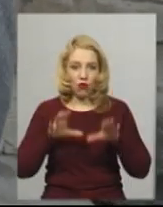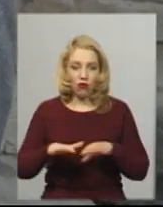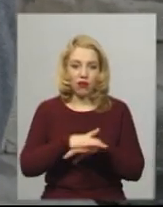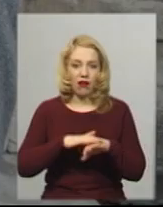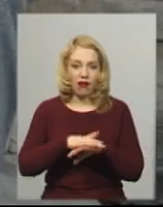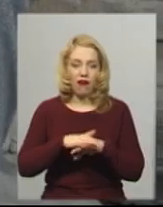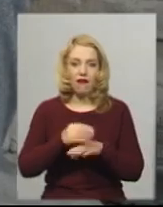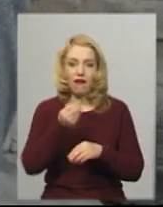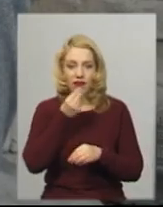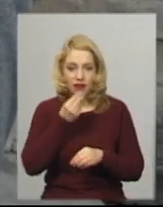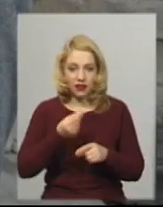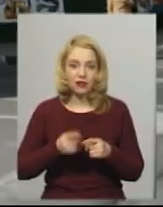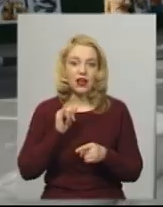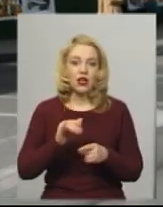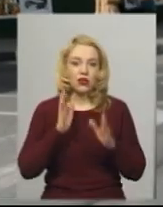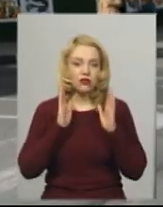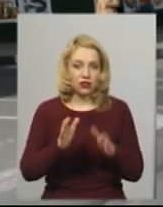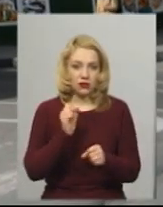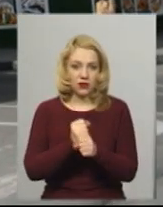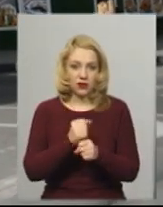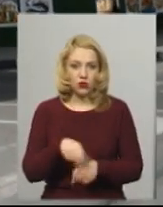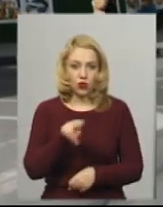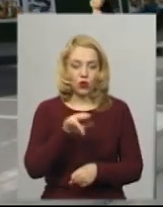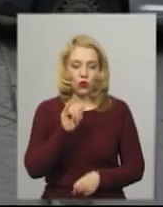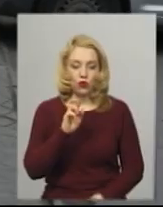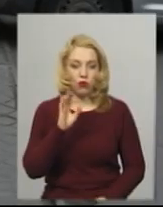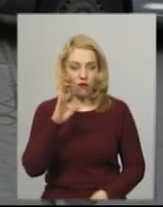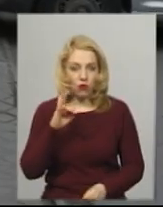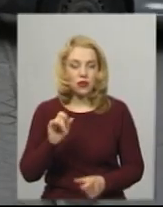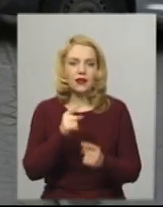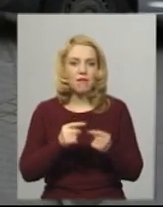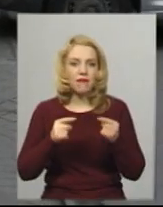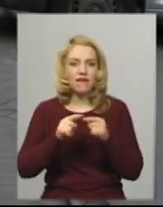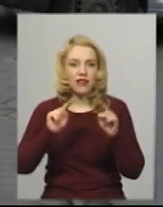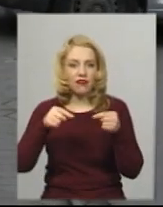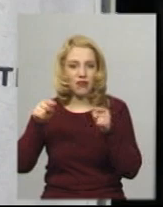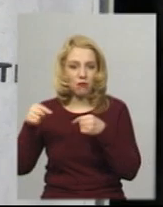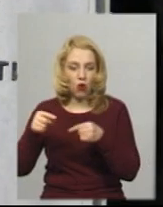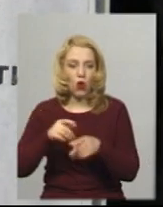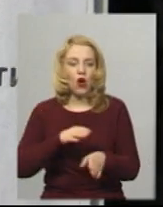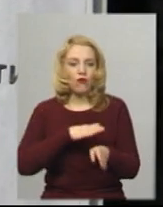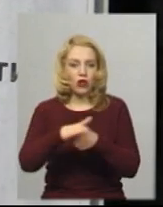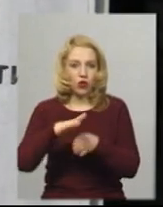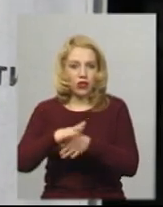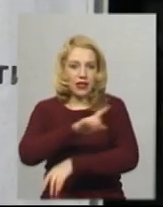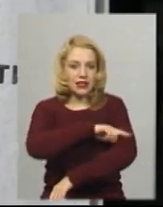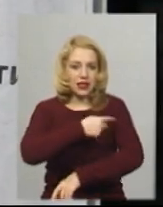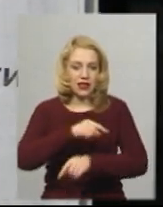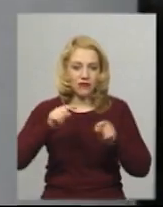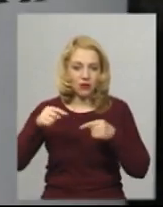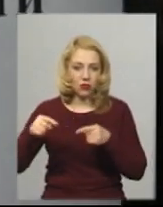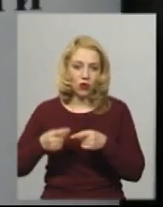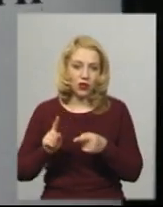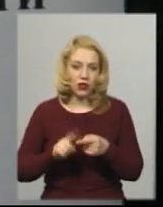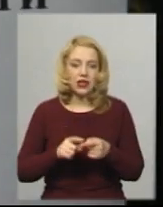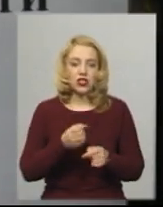З них під час карантину працює лише Дубівський. За певних умов дотримання санітарних вимог та зі зміненим графіком. З 6 ранку до 15